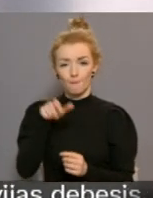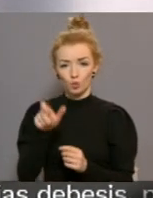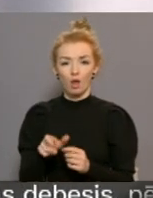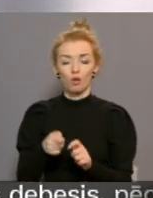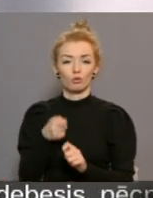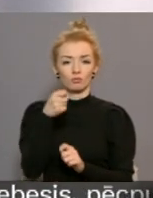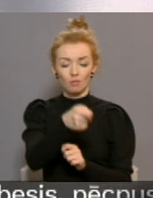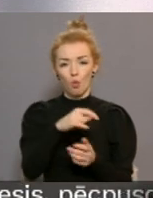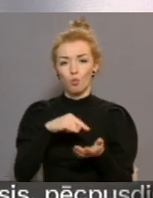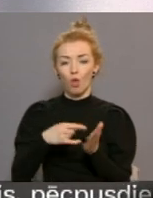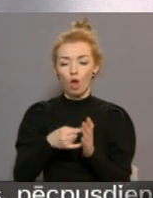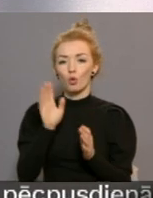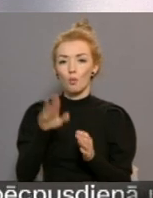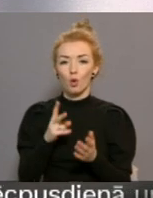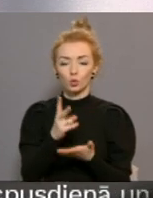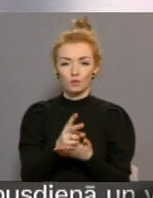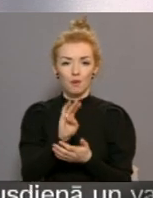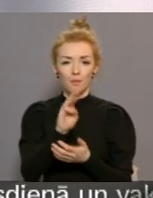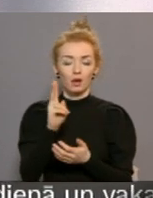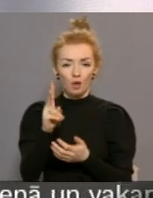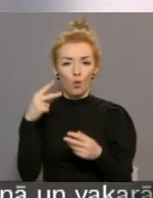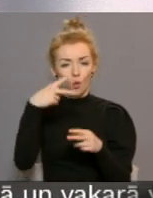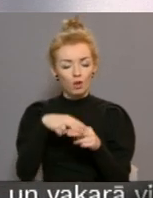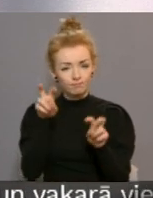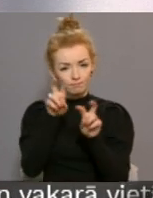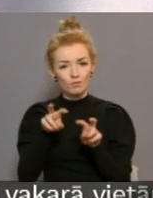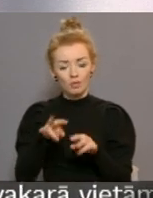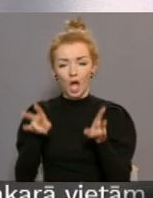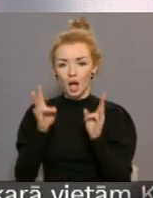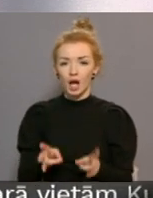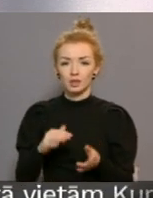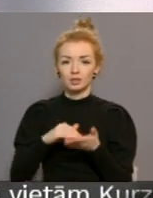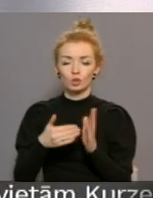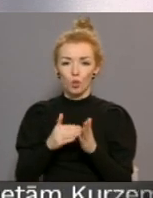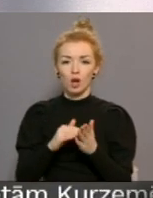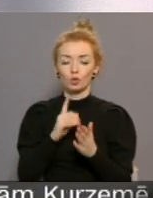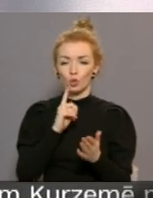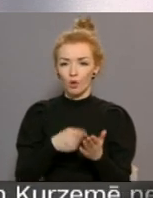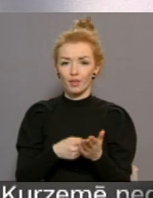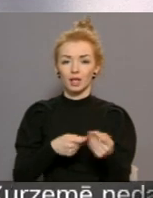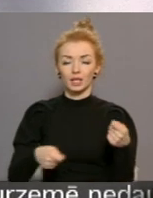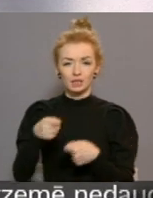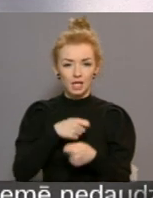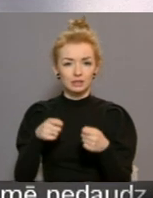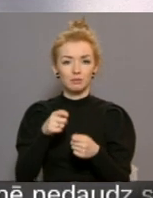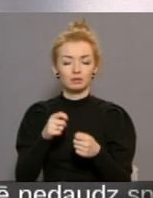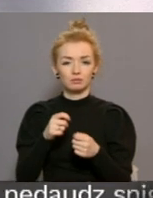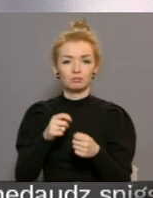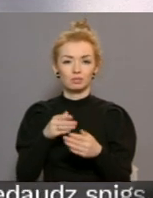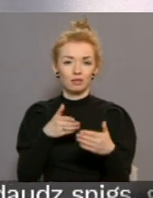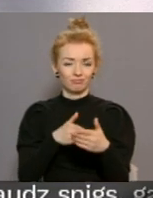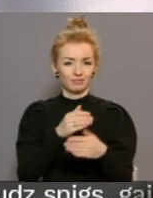lēmumu projektu par uzdevumu ministru kabinetam pārskatīt ārkārtējās situācijas laikā noteiktos cirzniecības ierobežojumus,